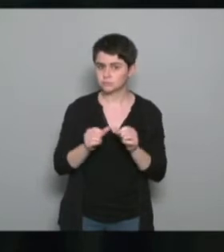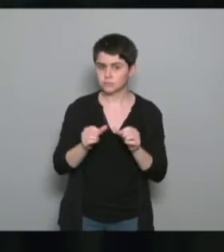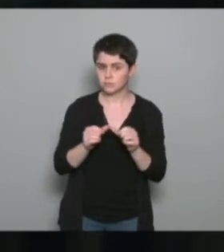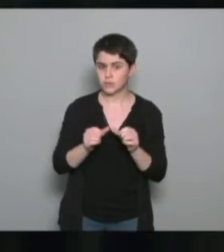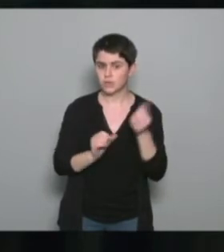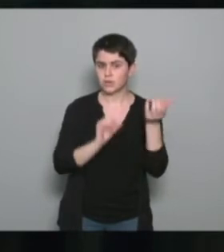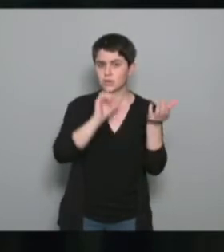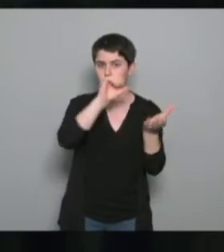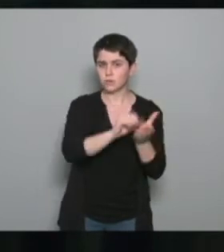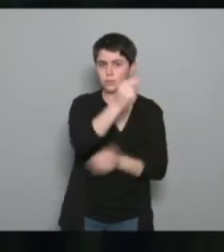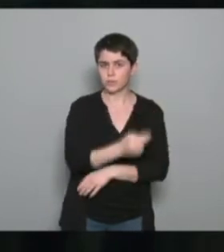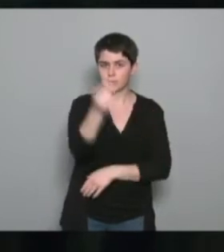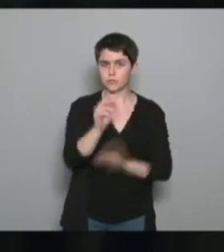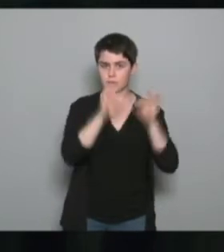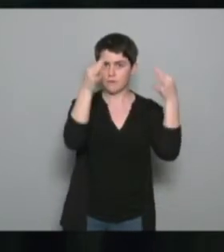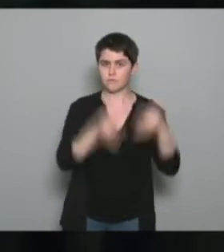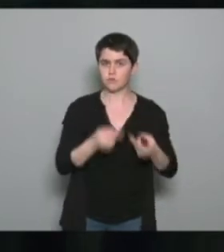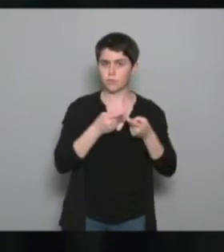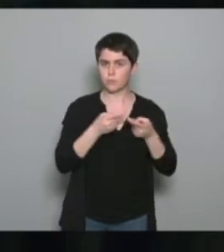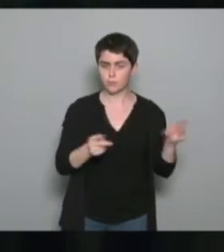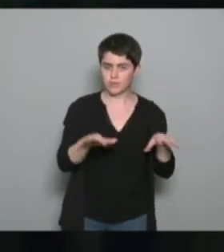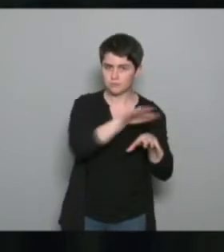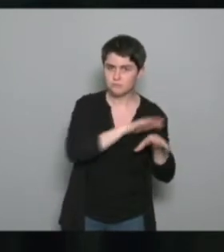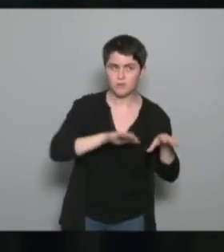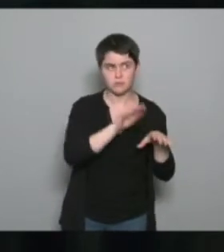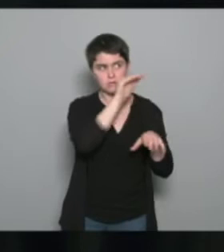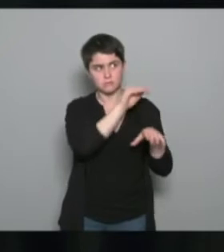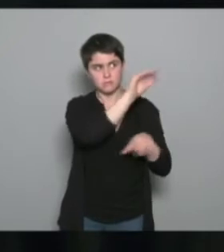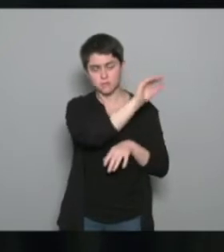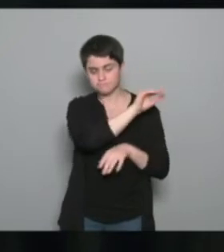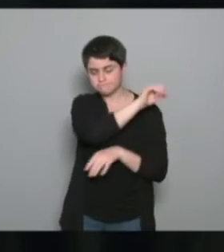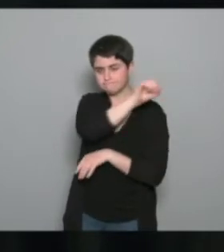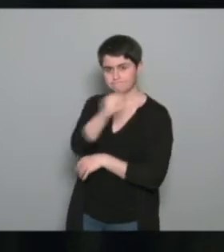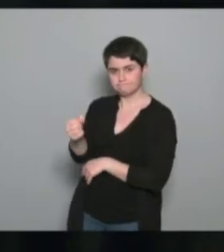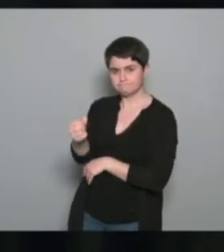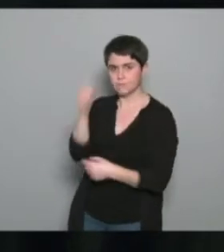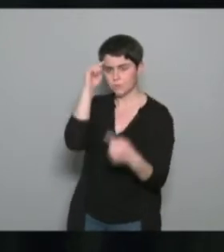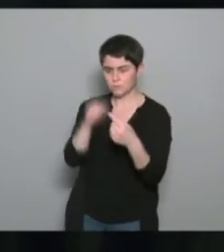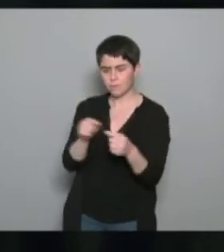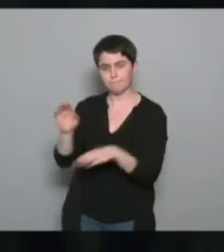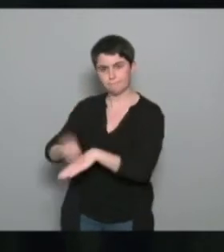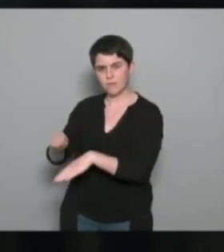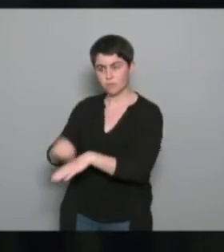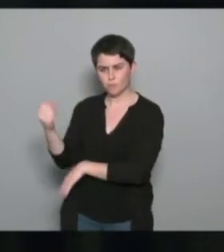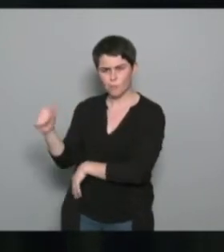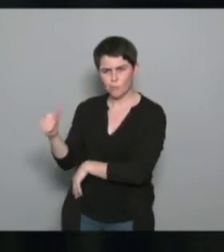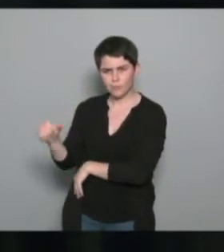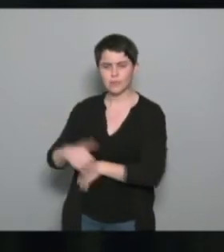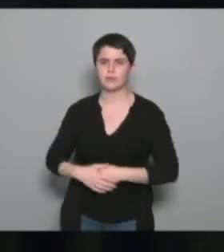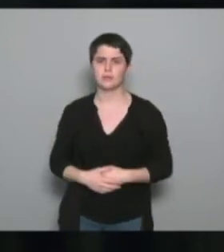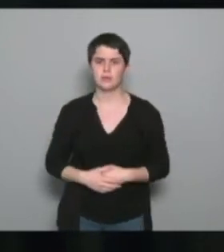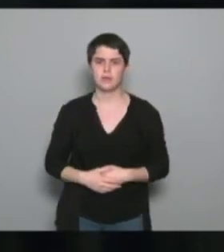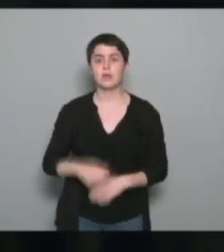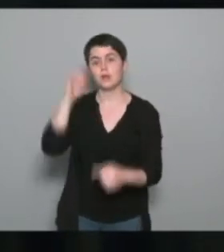national de la fonction publique territoriale, plus sur le volet prévention primaire, notamment sur des thématiques sport